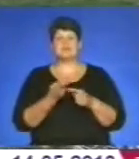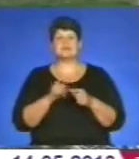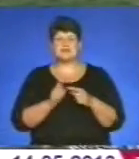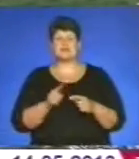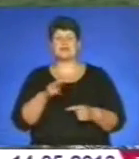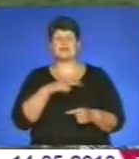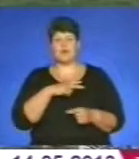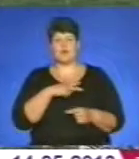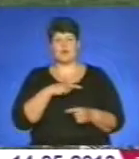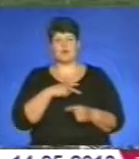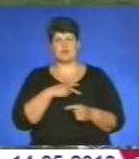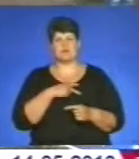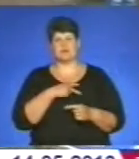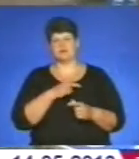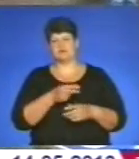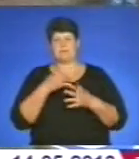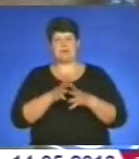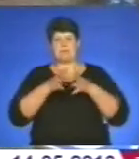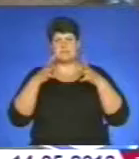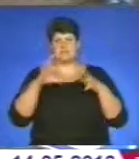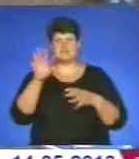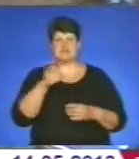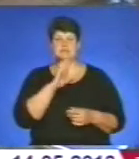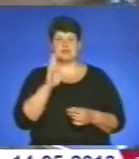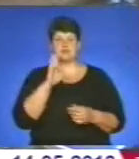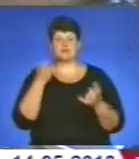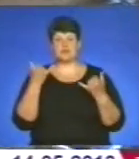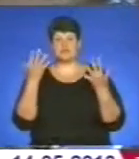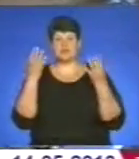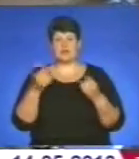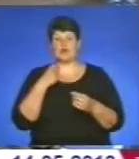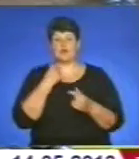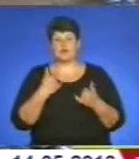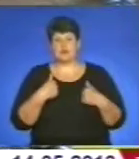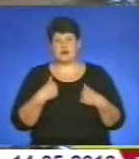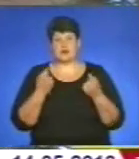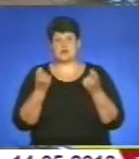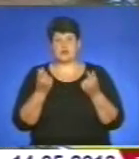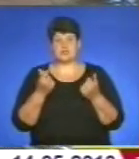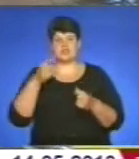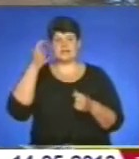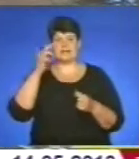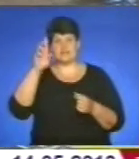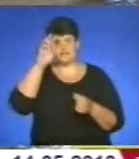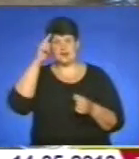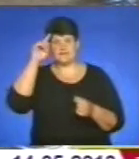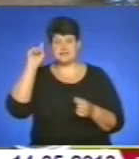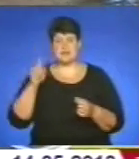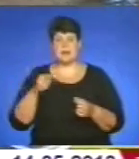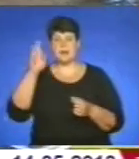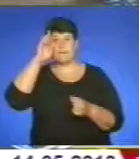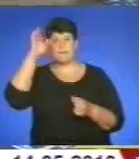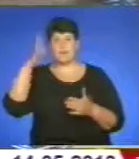найвища, мабуть, для всіх матерів. Той нинішній день кажуть, що нас трошечки вже і держава знає, і Бог